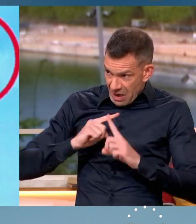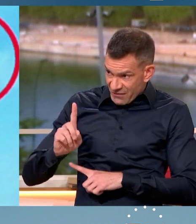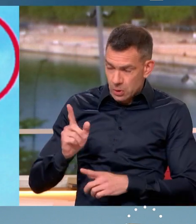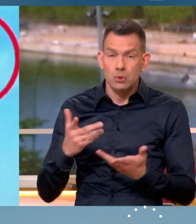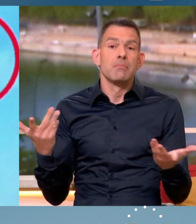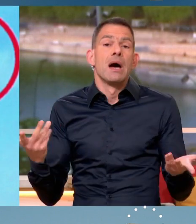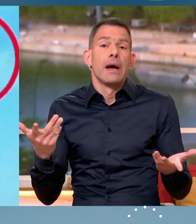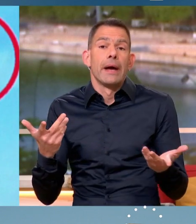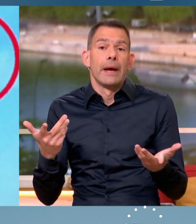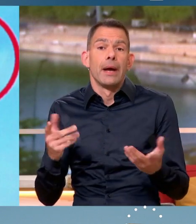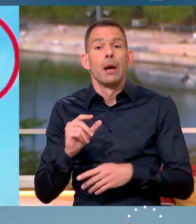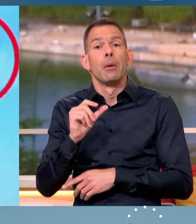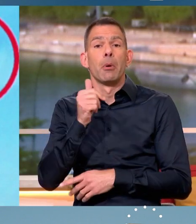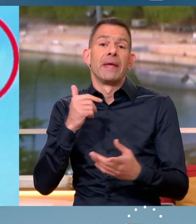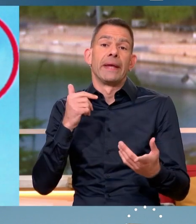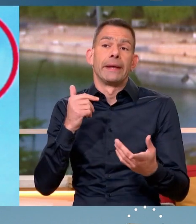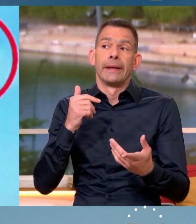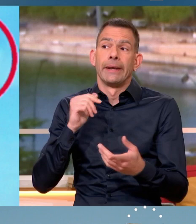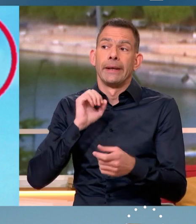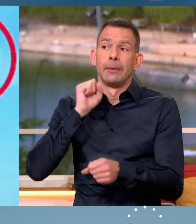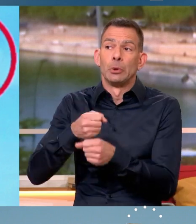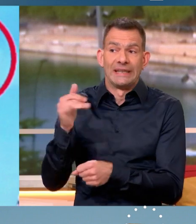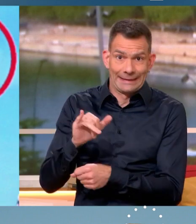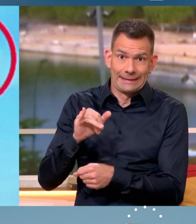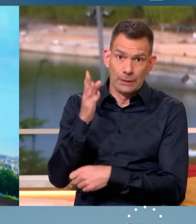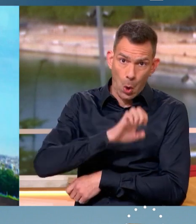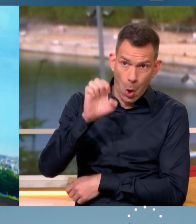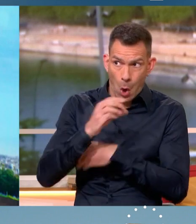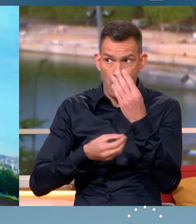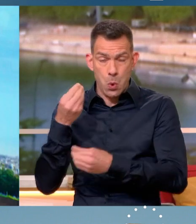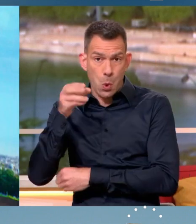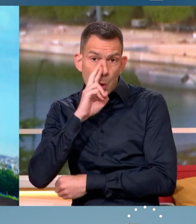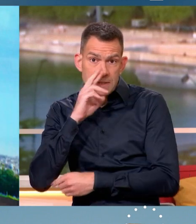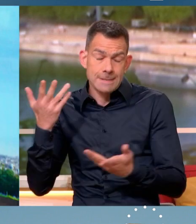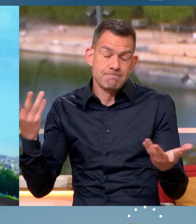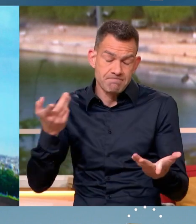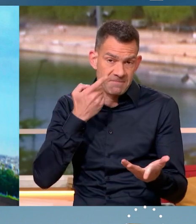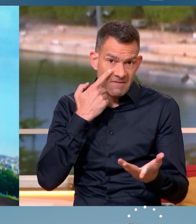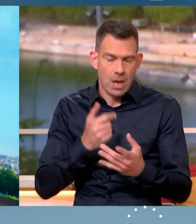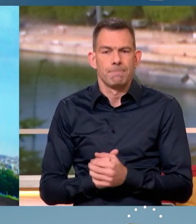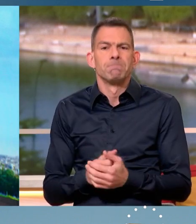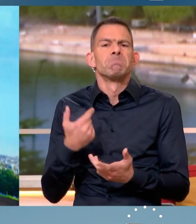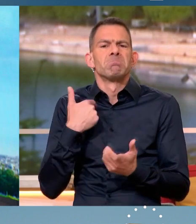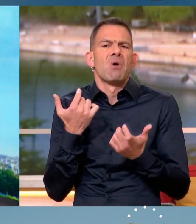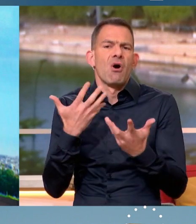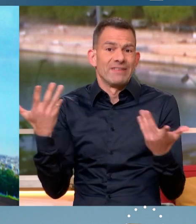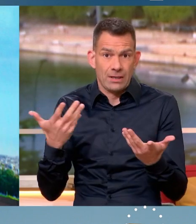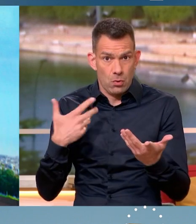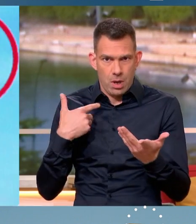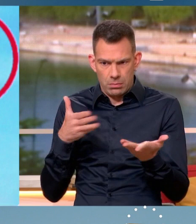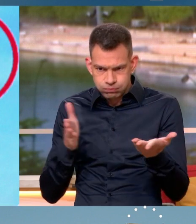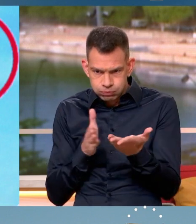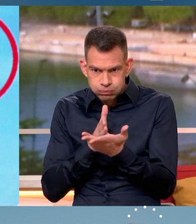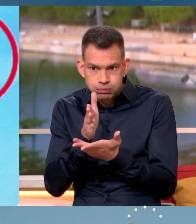cela va pénaliser d'abord la Russie ou l'Europe ? Nous verrons bien. Moi, ce que je souhaite, c'est que le chemin vers la paix ne soit pas